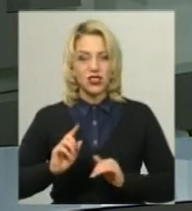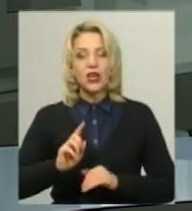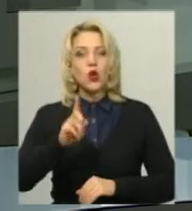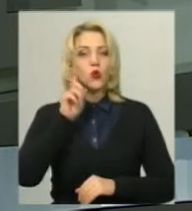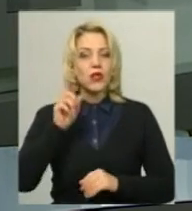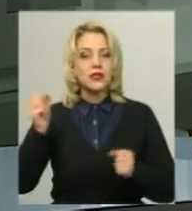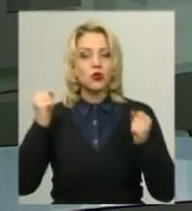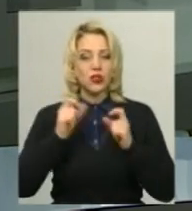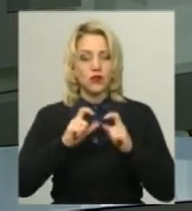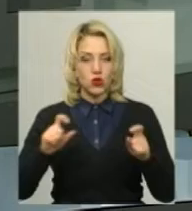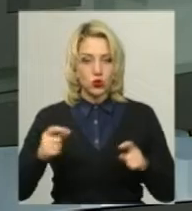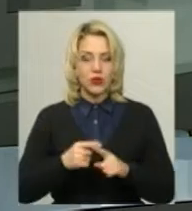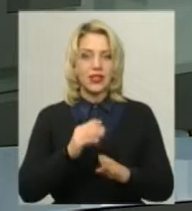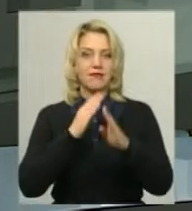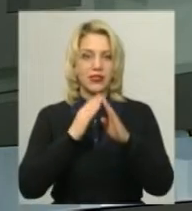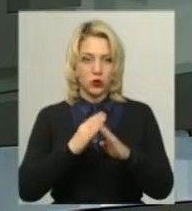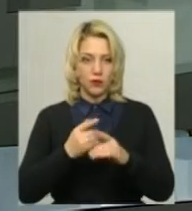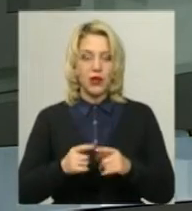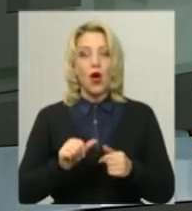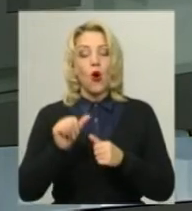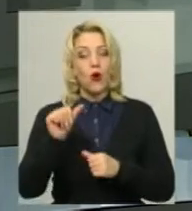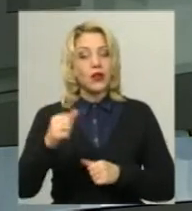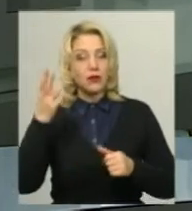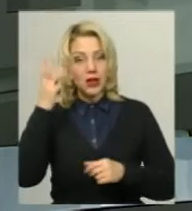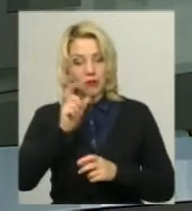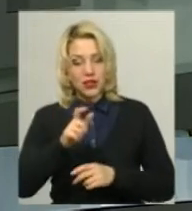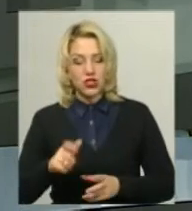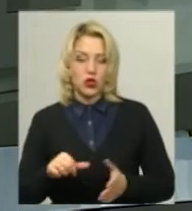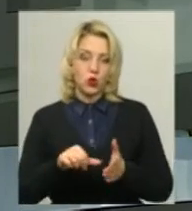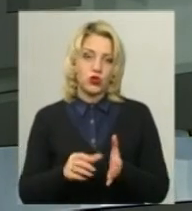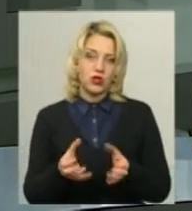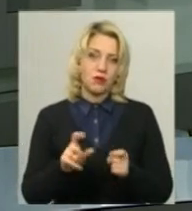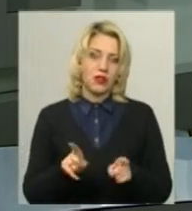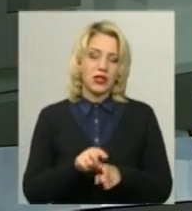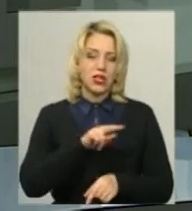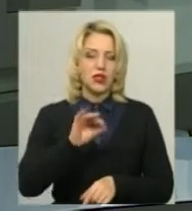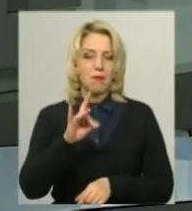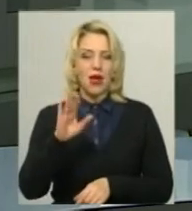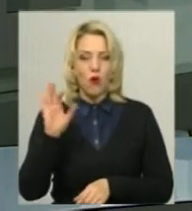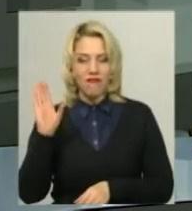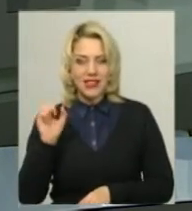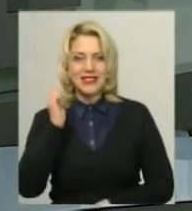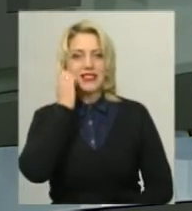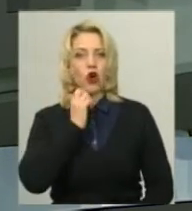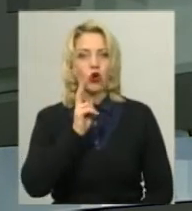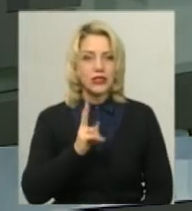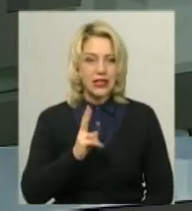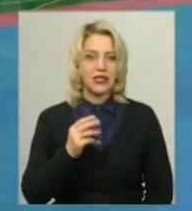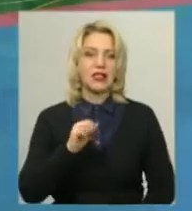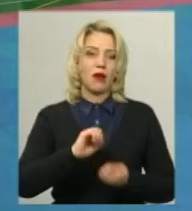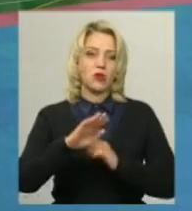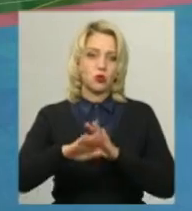школи номер 300 Кфондо WT. Крім хмельничан, участь брали спортсмани Чемаровець, Старо Костянтинова та Кам'євця Подільського.